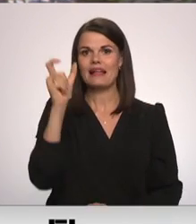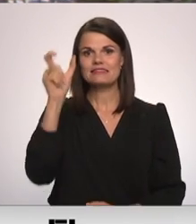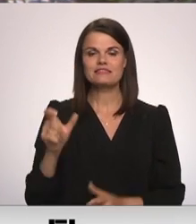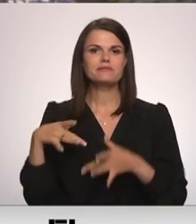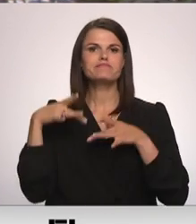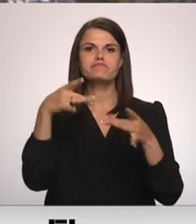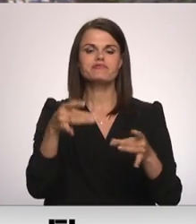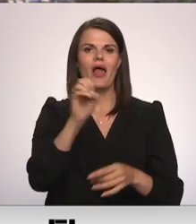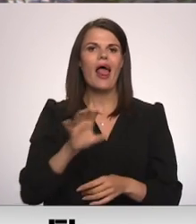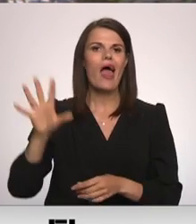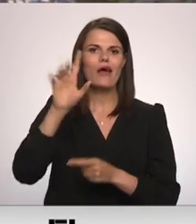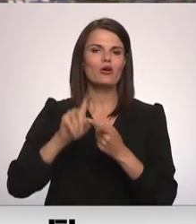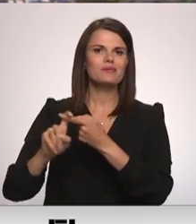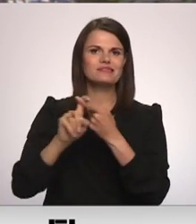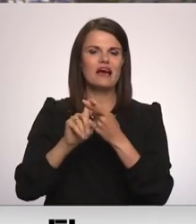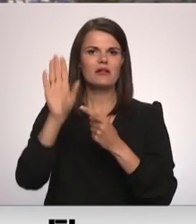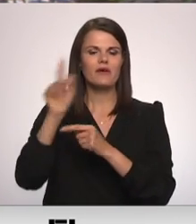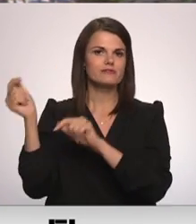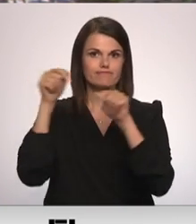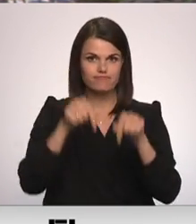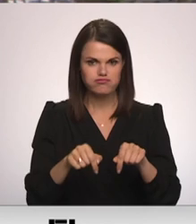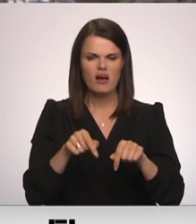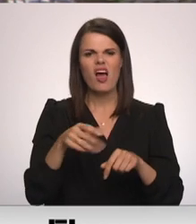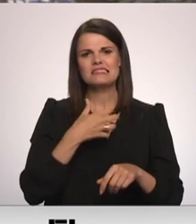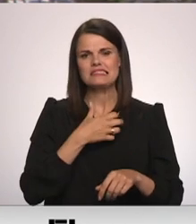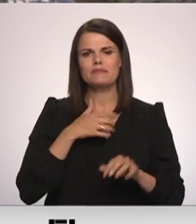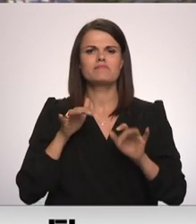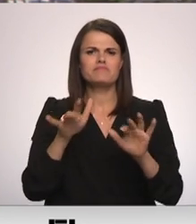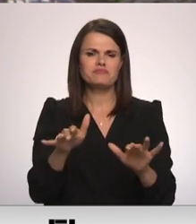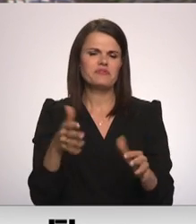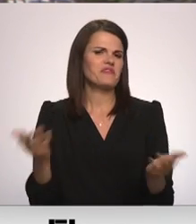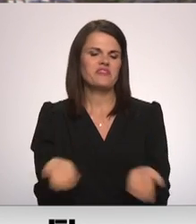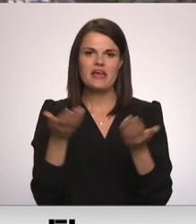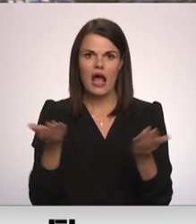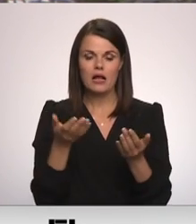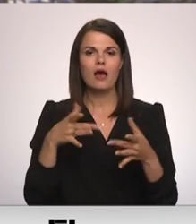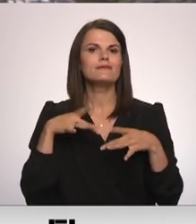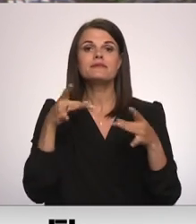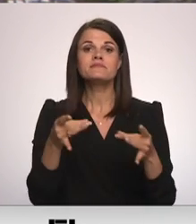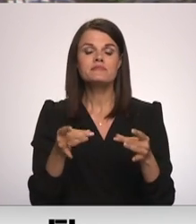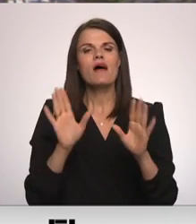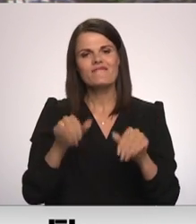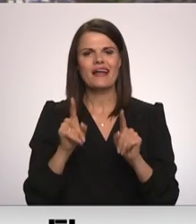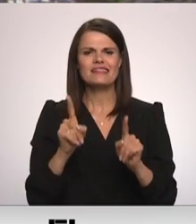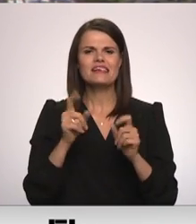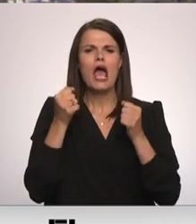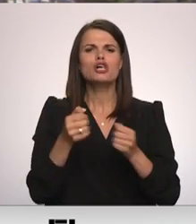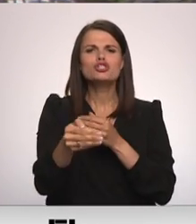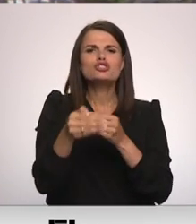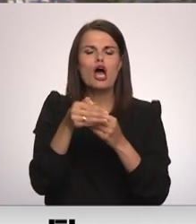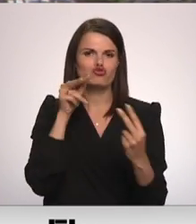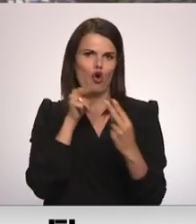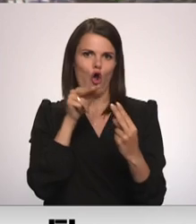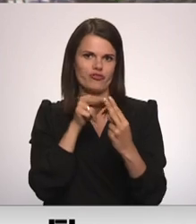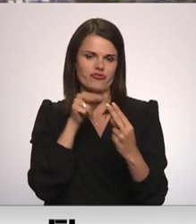Savienības valstīm, un viņa slimība norit viegli. Epidemiologi uzsver inficēties iespējams cieša kontakta gadījumā, turpina